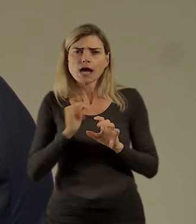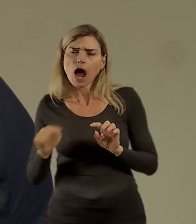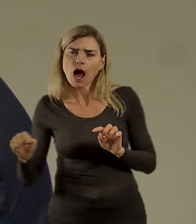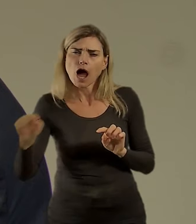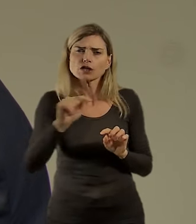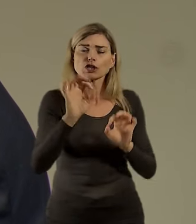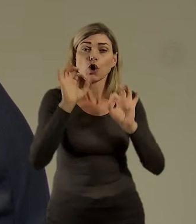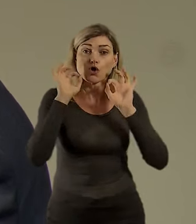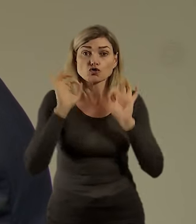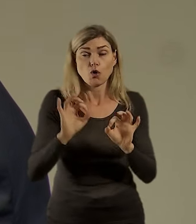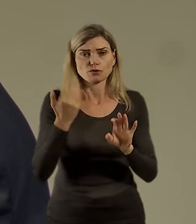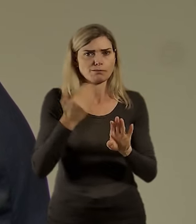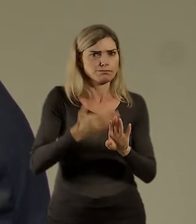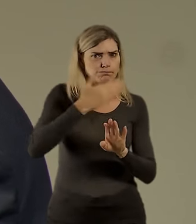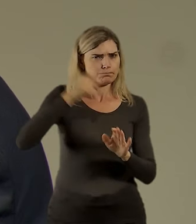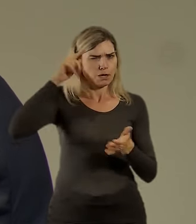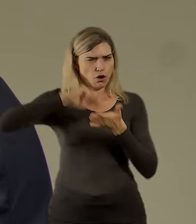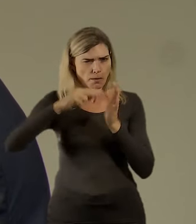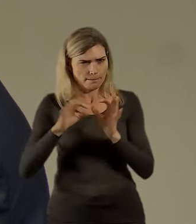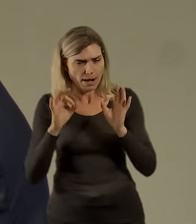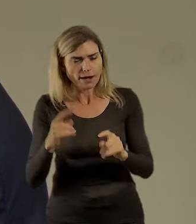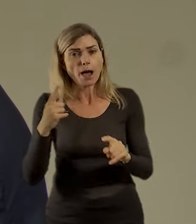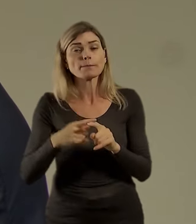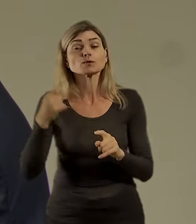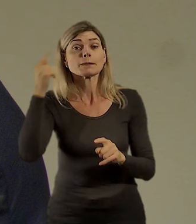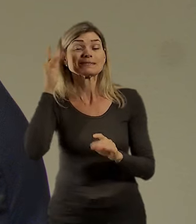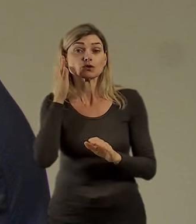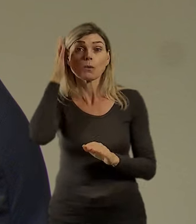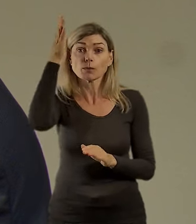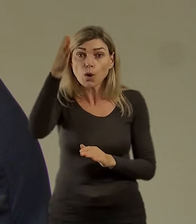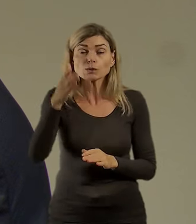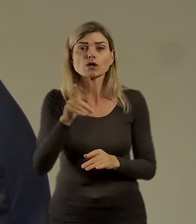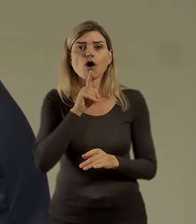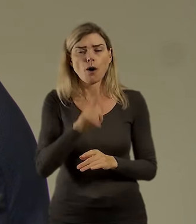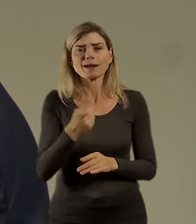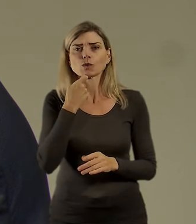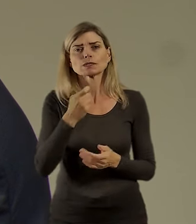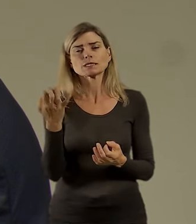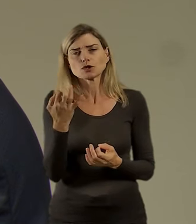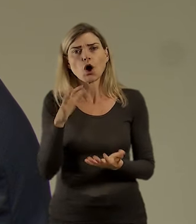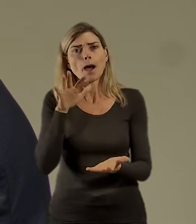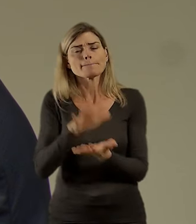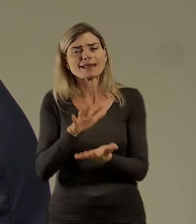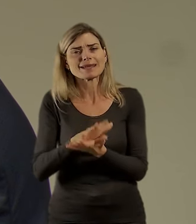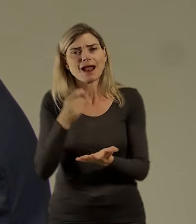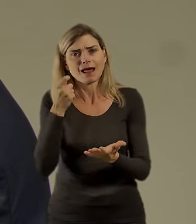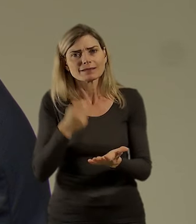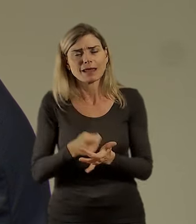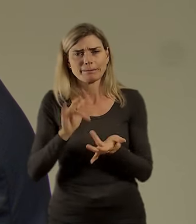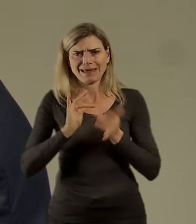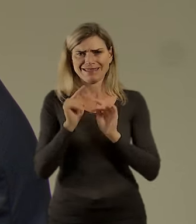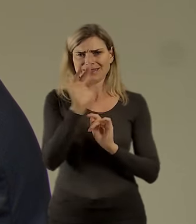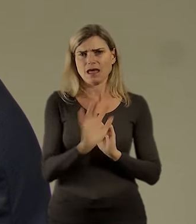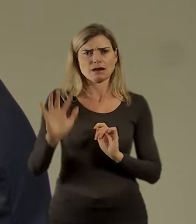A myslím, že máme zapracovat nad tím, aby jsme v budoucnu získali skutečně digitální materiál, který bude umět